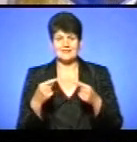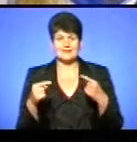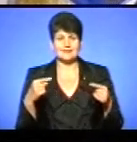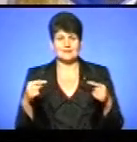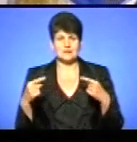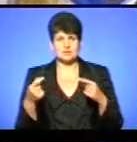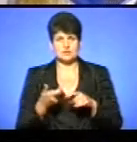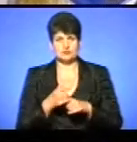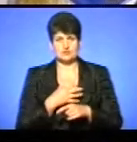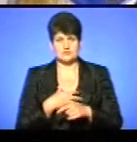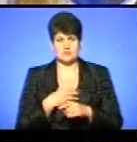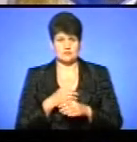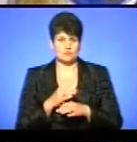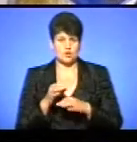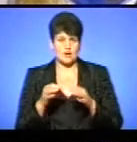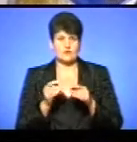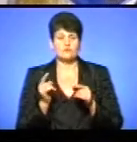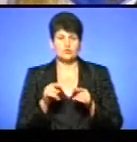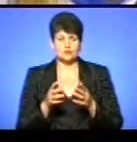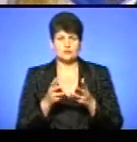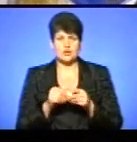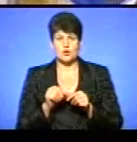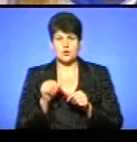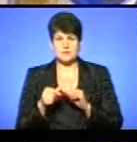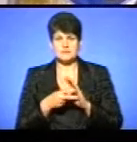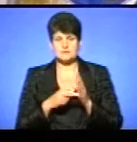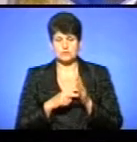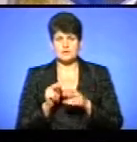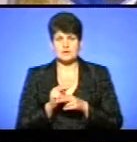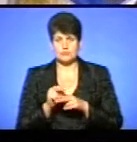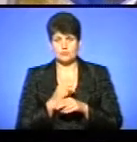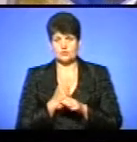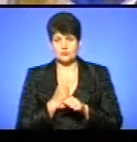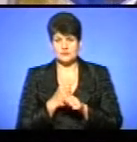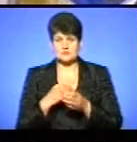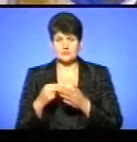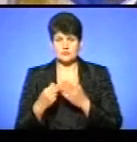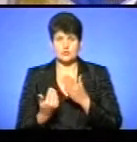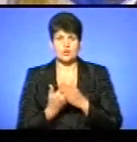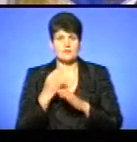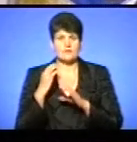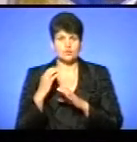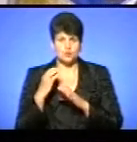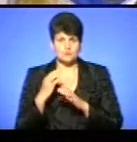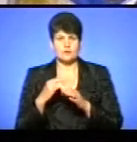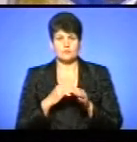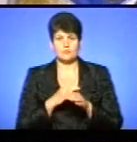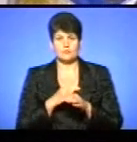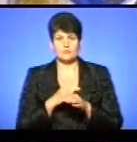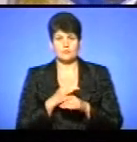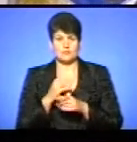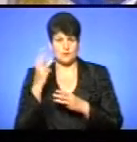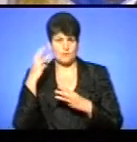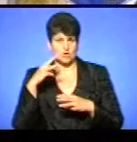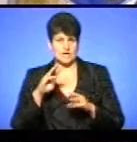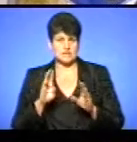вкрай важливих проєктів, в тому числі окремих запланованих ремонтних робіт, закупілюваних автобусів, проєкти старого модернізації.